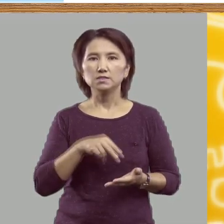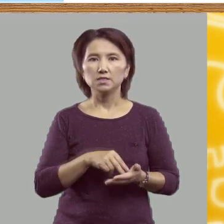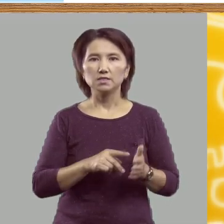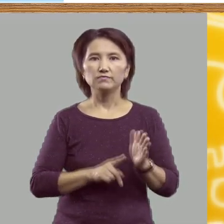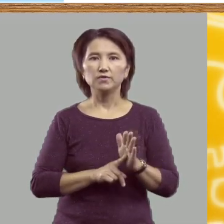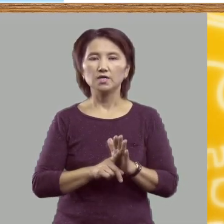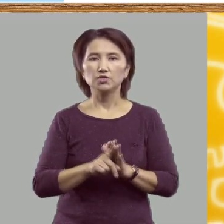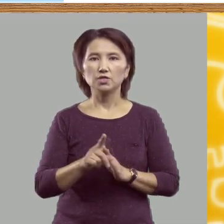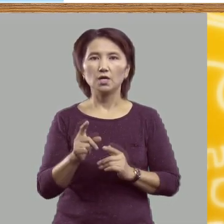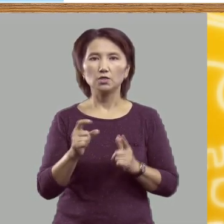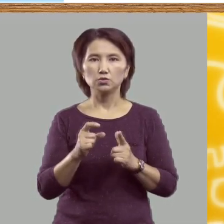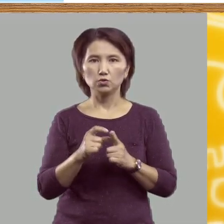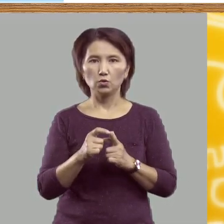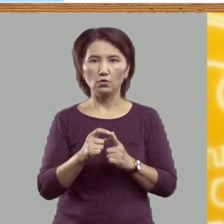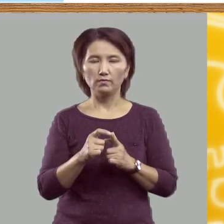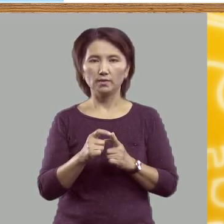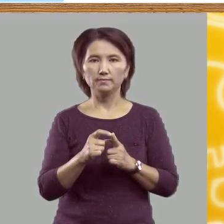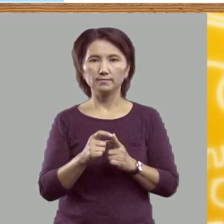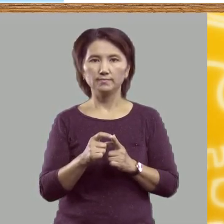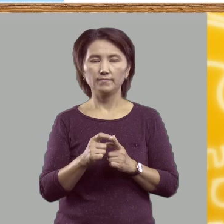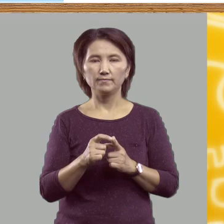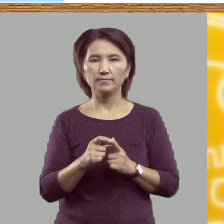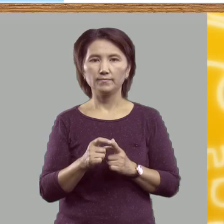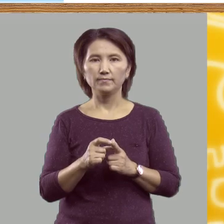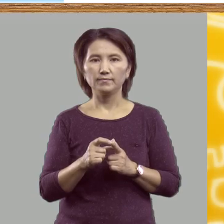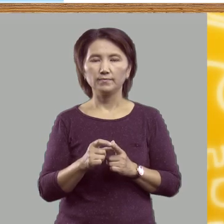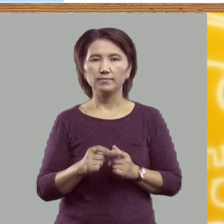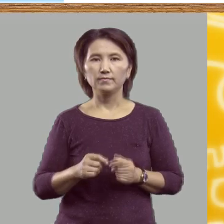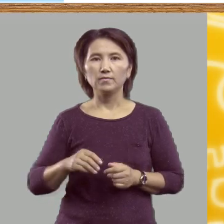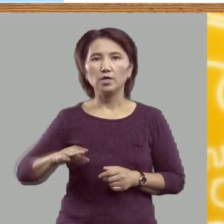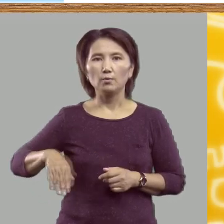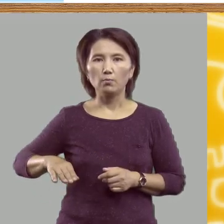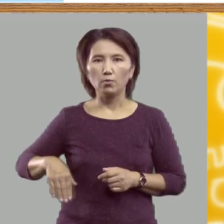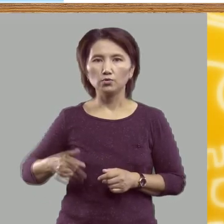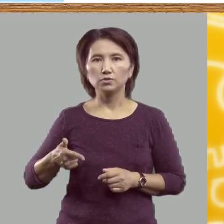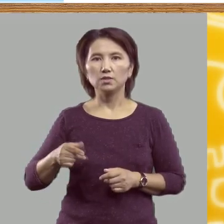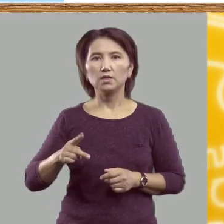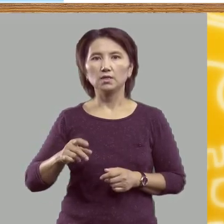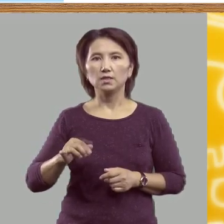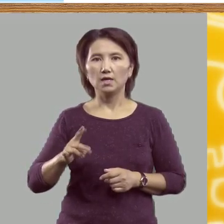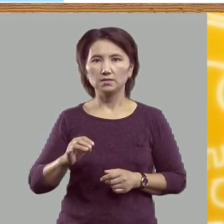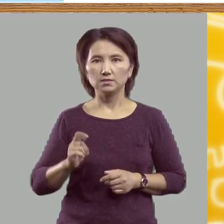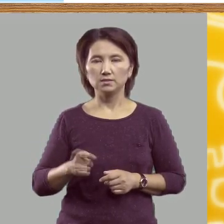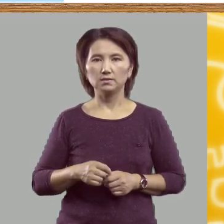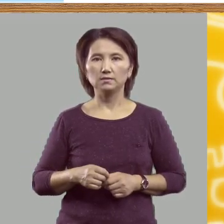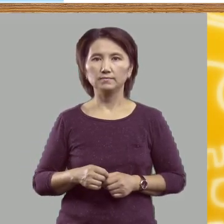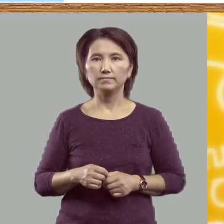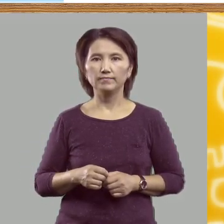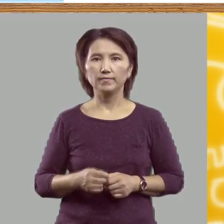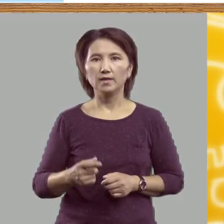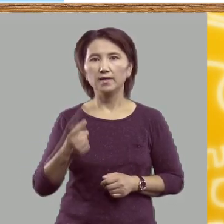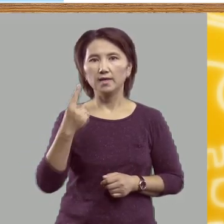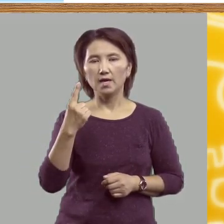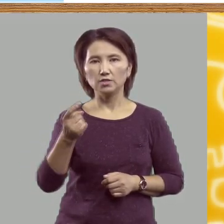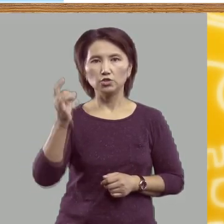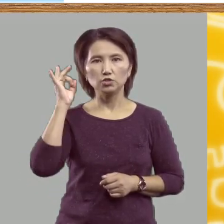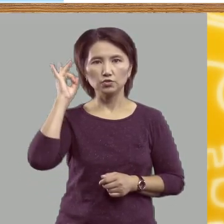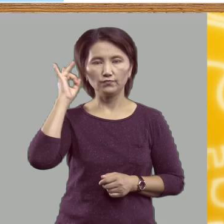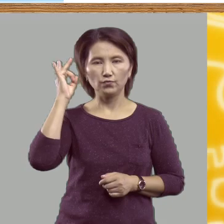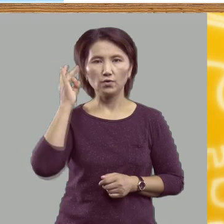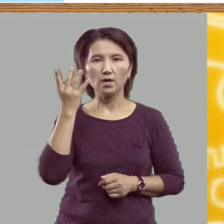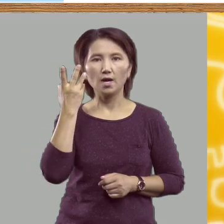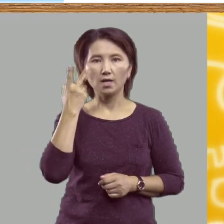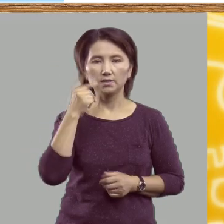в начале слова. И после гласных. И один звук,